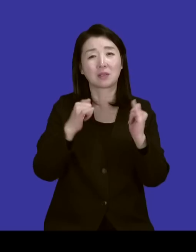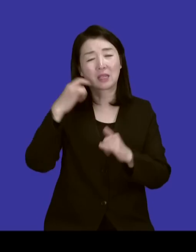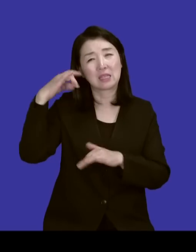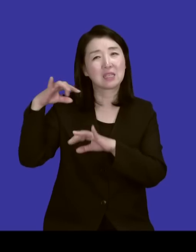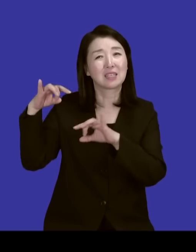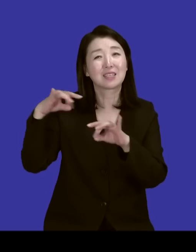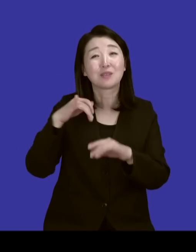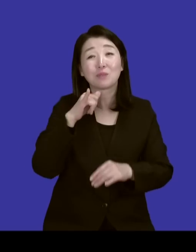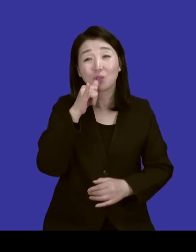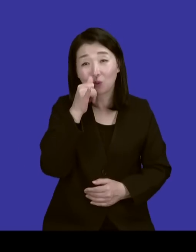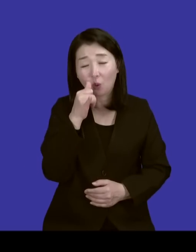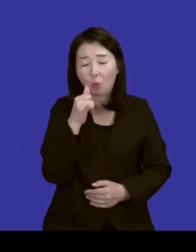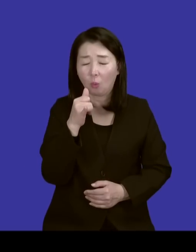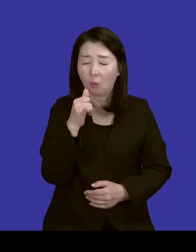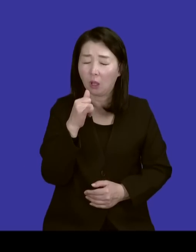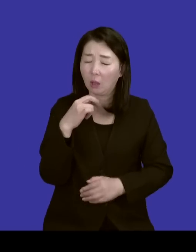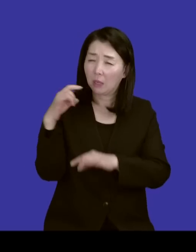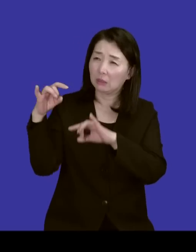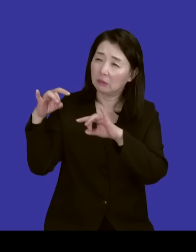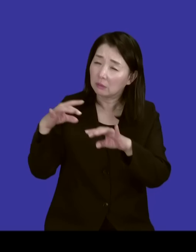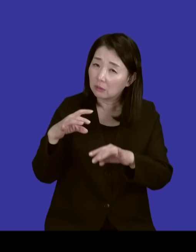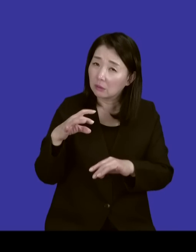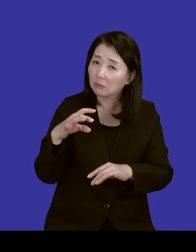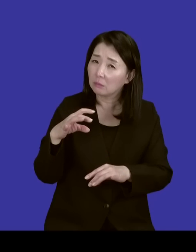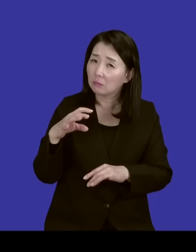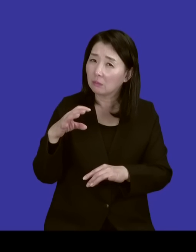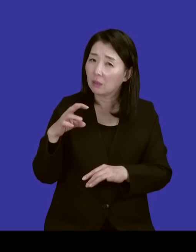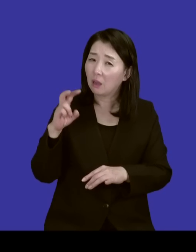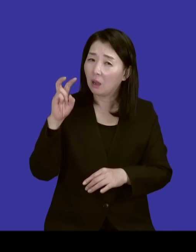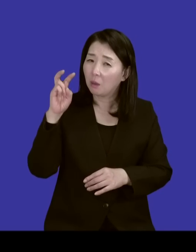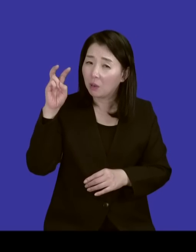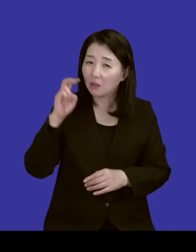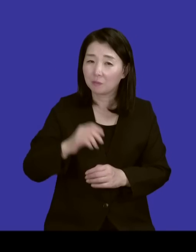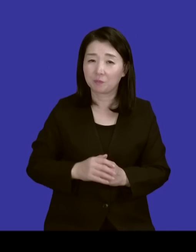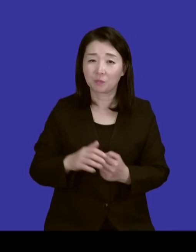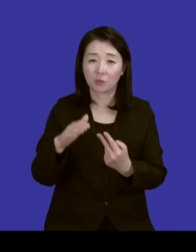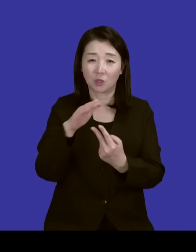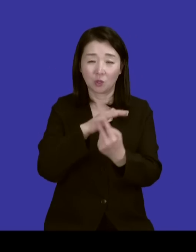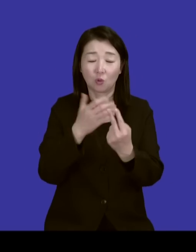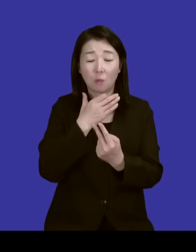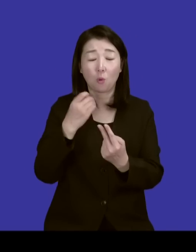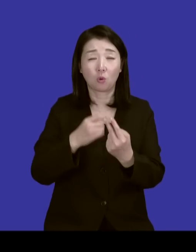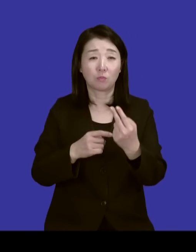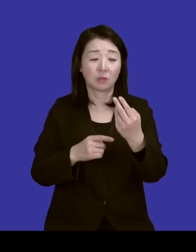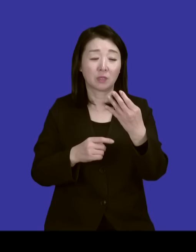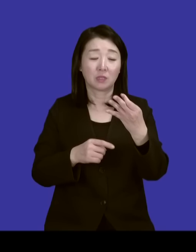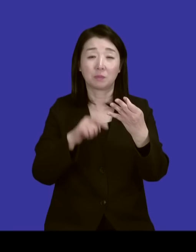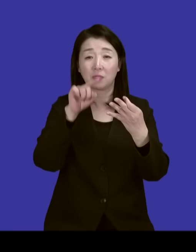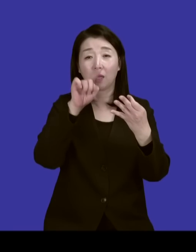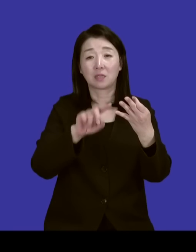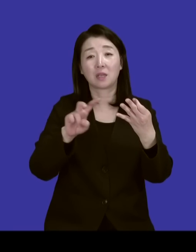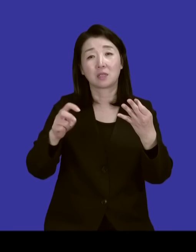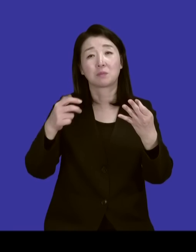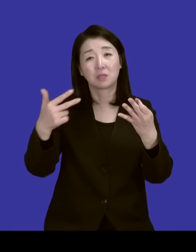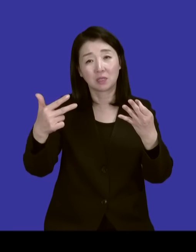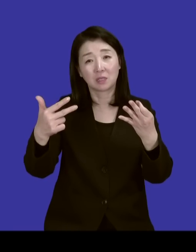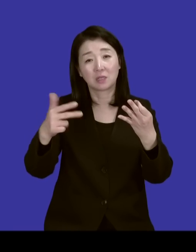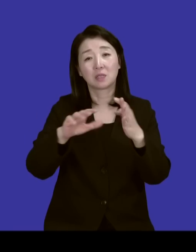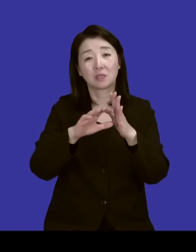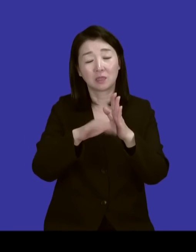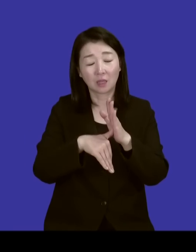뭐 있잖아요? 그런 건가? 이러다가 요한봉 14장 27절에서 제 가슴을 치는 어떤